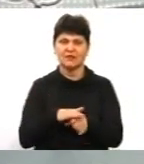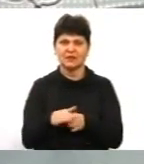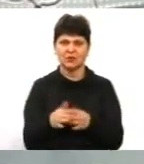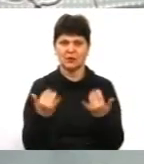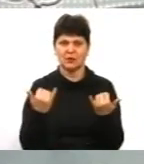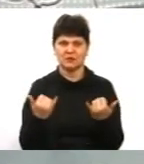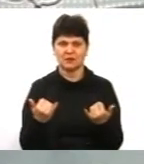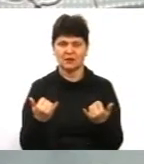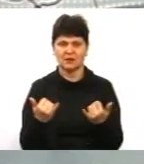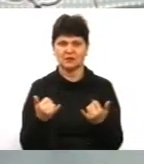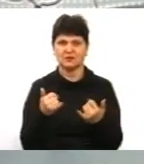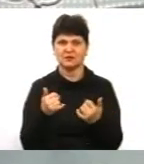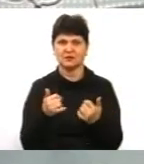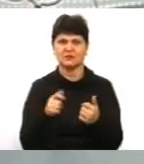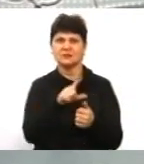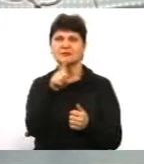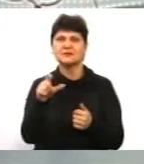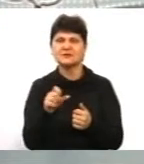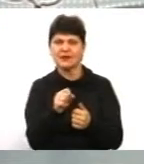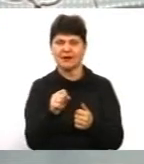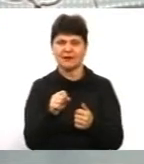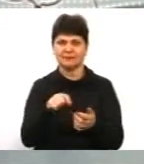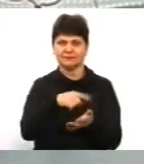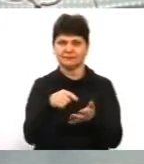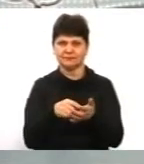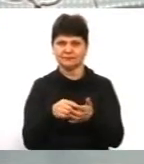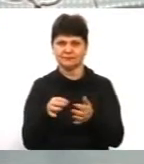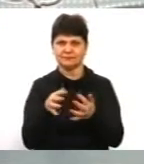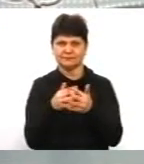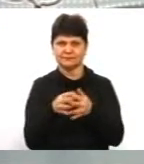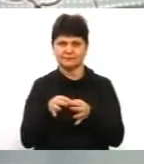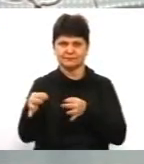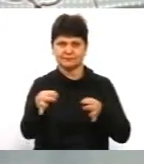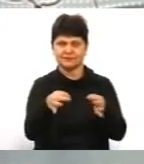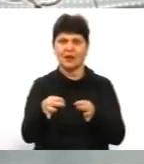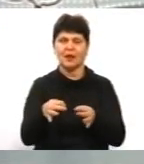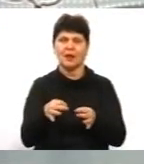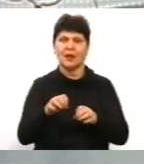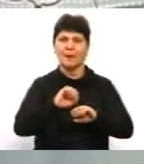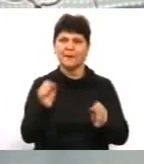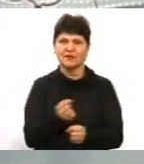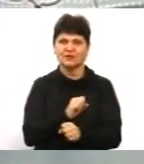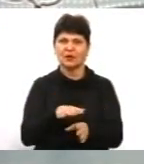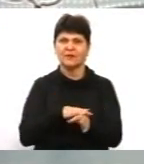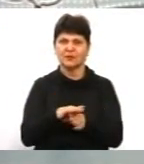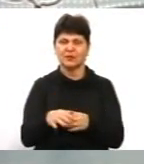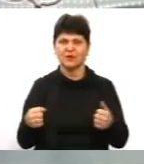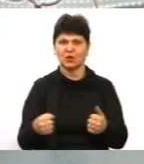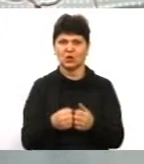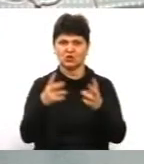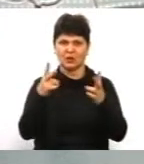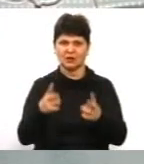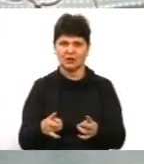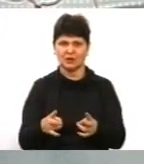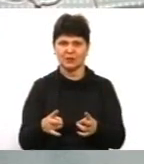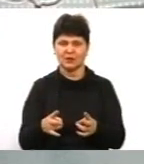пунктами. Причиною перевищення швидкості, як наслідок, відбуваються дорожньо-транспортні пригоди